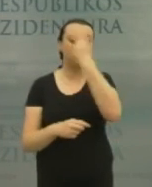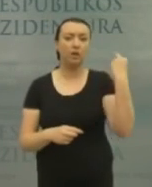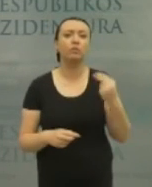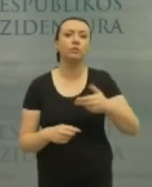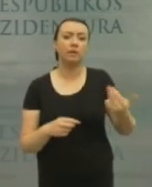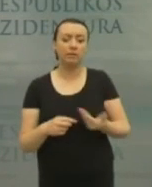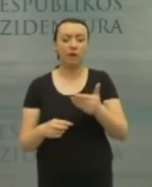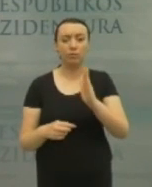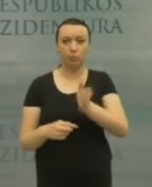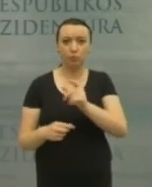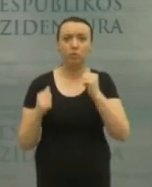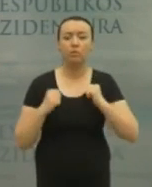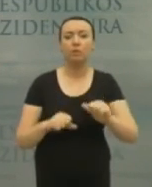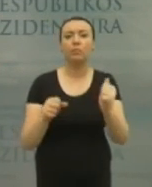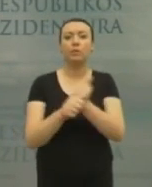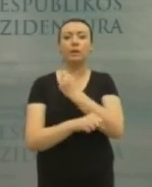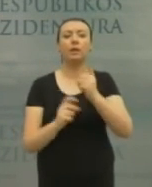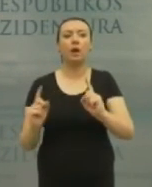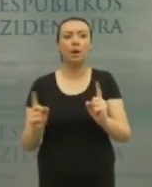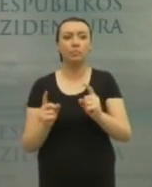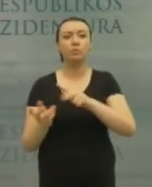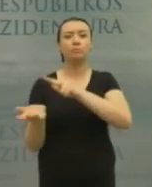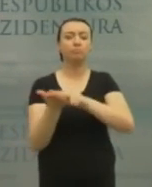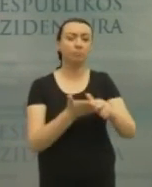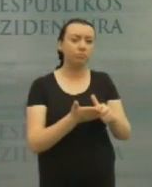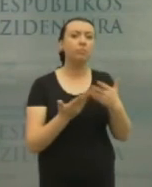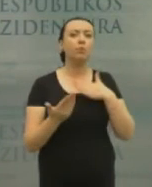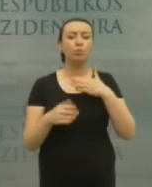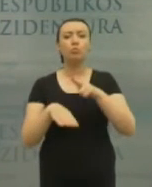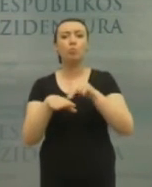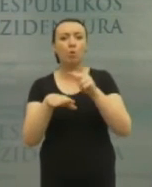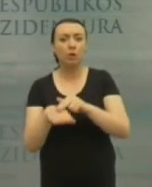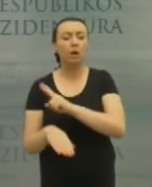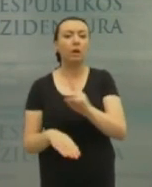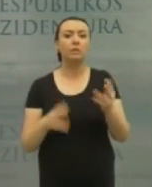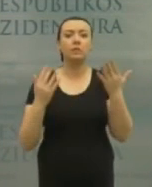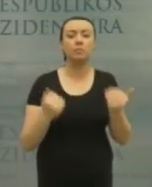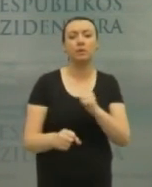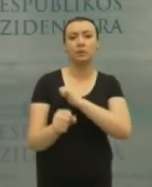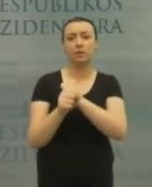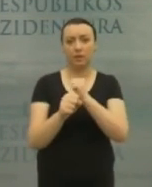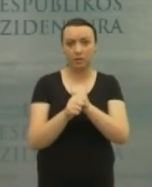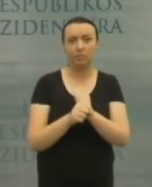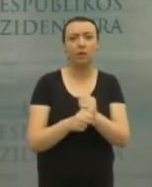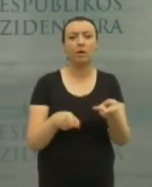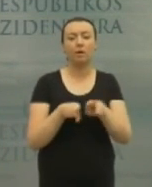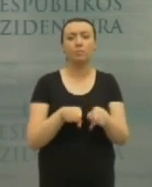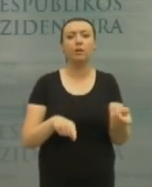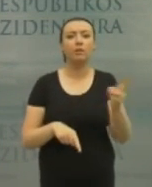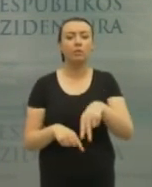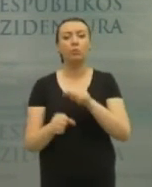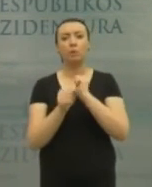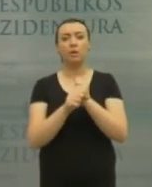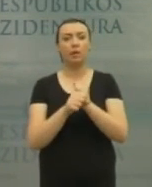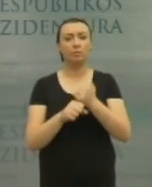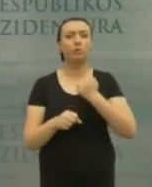Respublikos gyventojams. Jiems reikia užtikrinti apsaugą, vadinasi, mūsų pareigūnai, kurie dabar dirba tarsi dvigubą darbą,